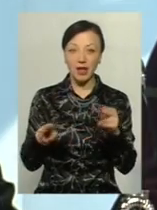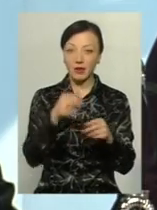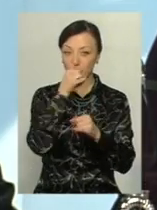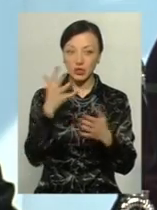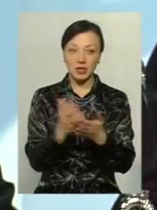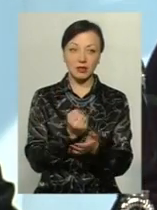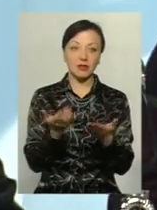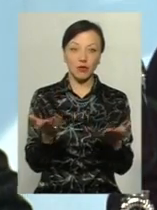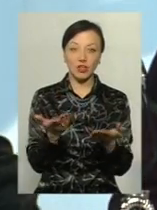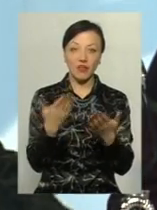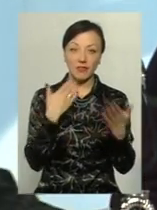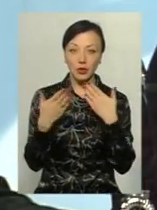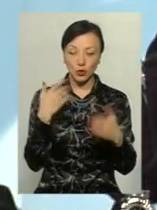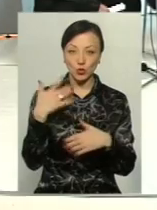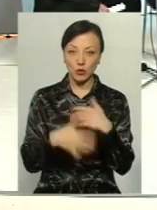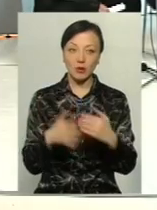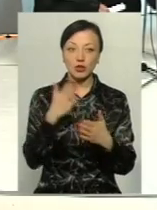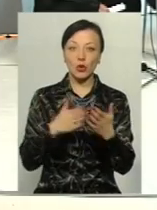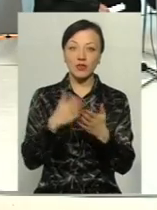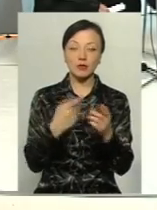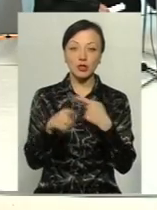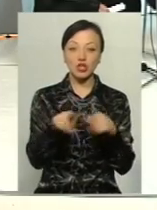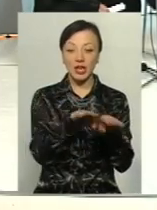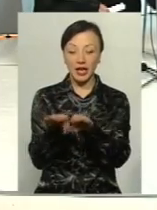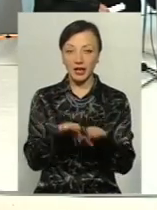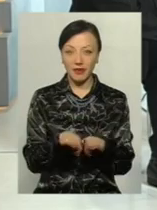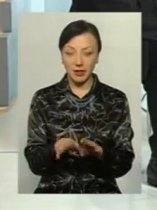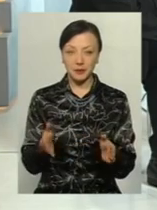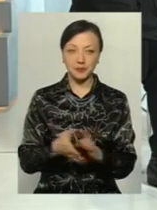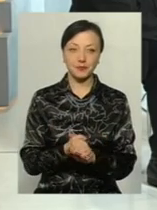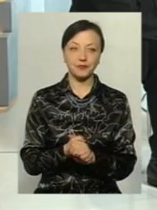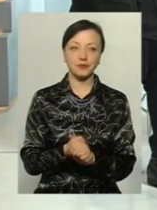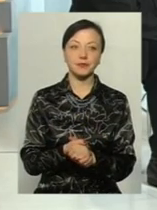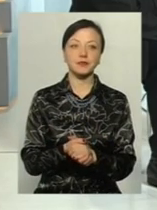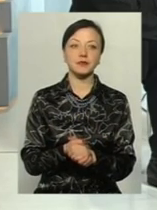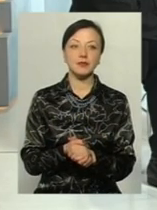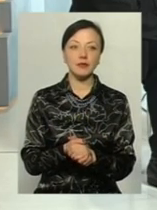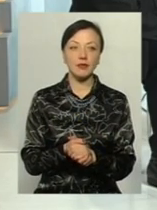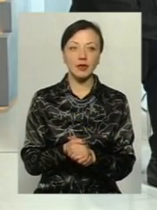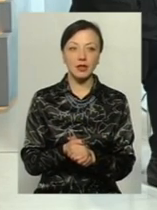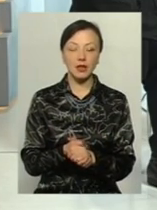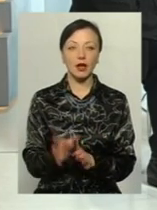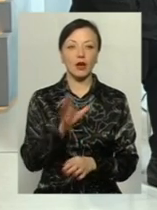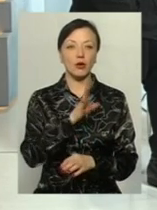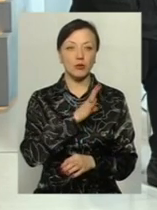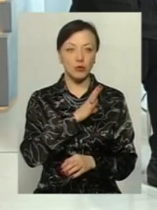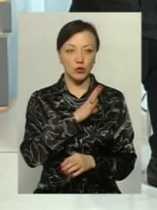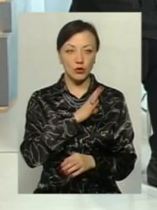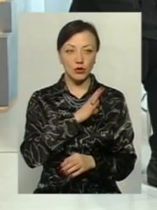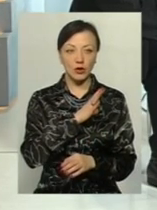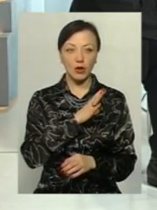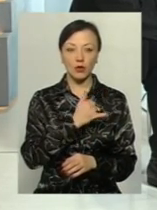може їх знайти. Ну, от вам відношення, розумієте? Зовсім другий рівень. Ось я скільки моментів скажу свої діяльність. Було у нас диспропорція між